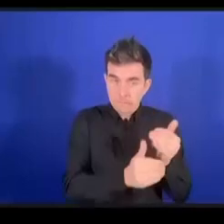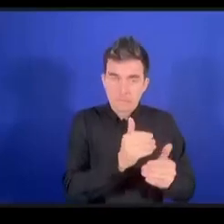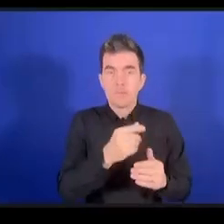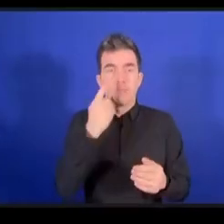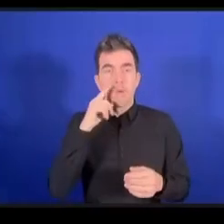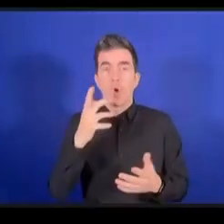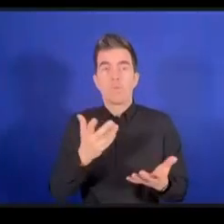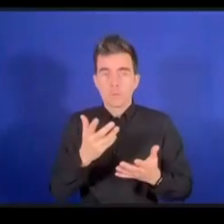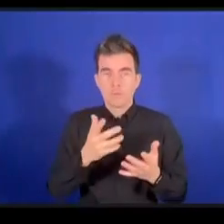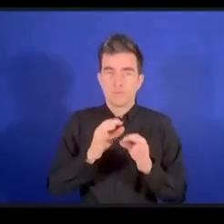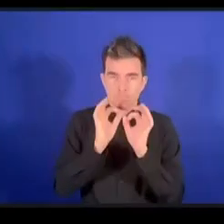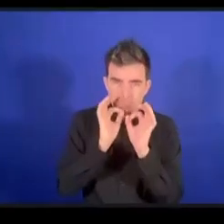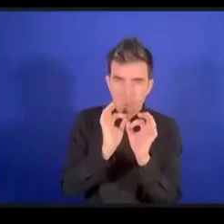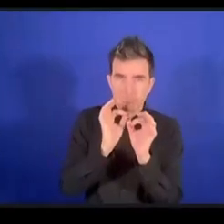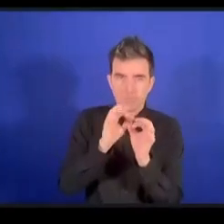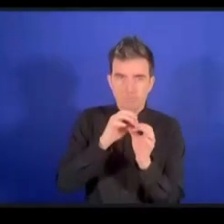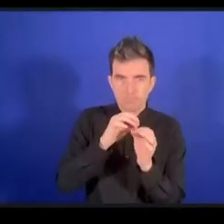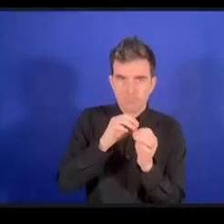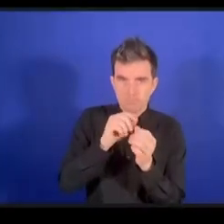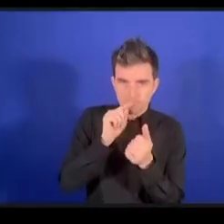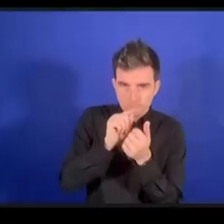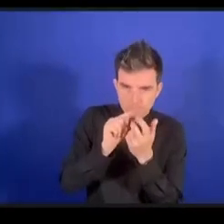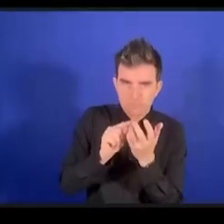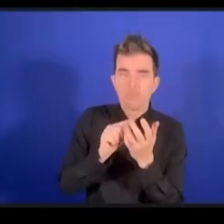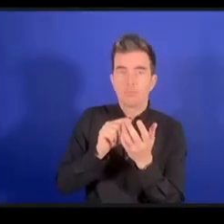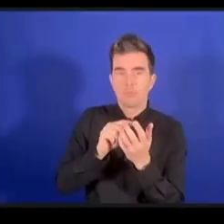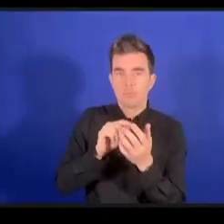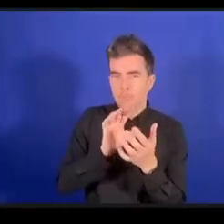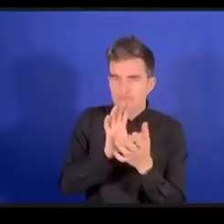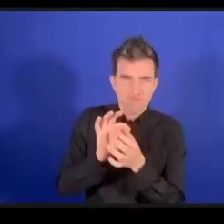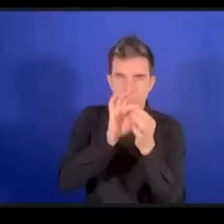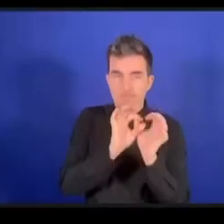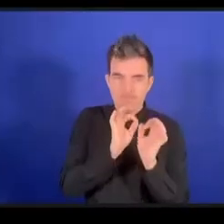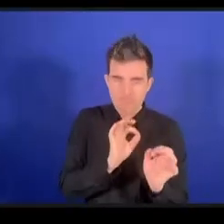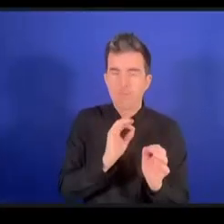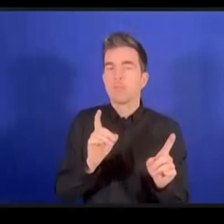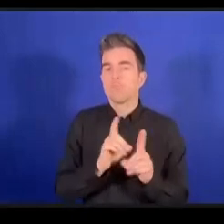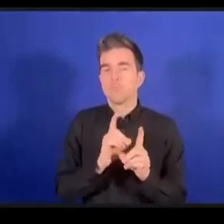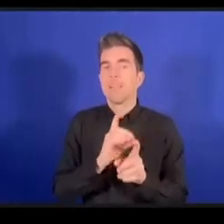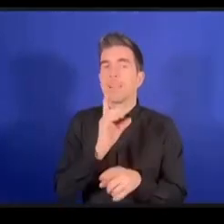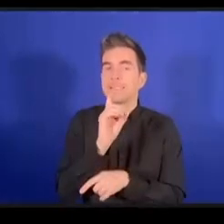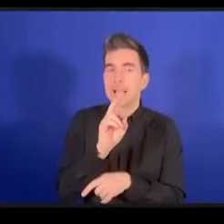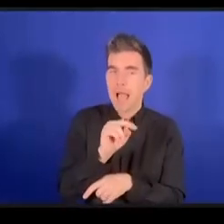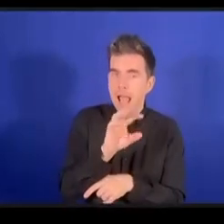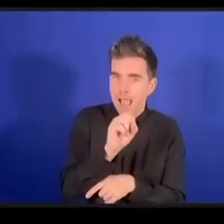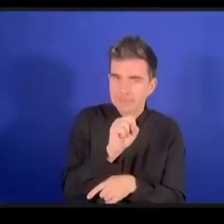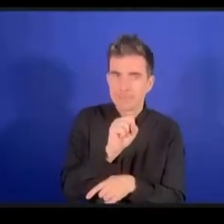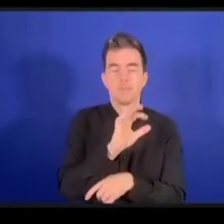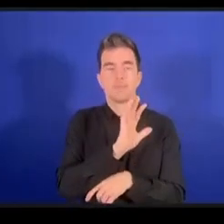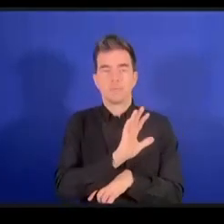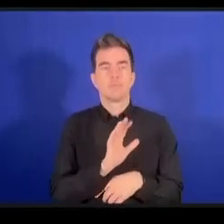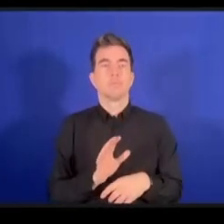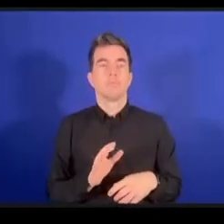للمحددات الهوية الموحدة مثل الديانيس مثل آيكان